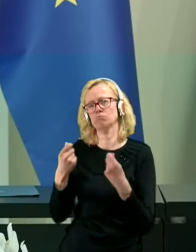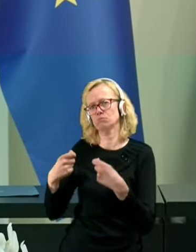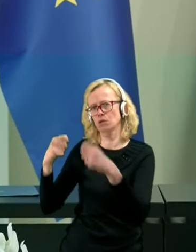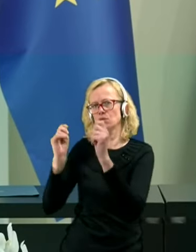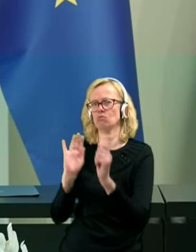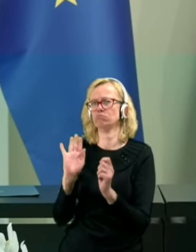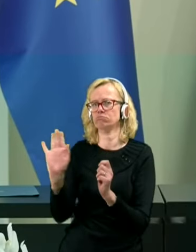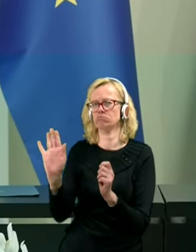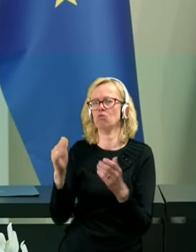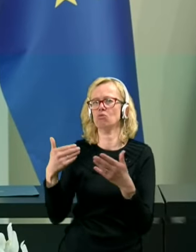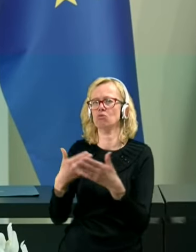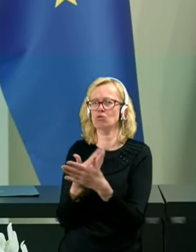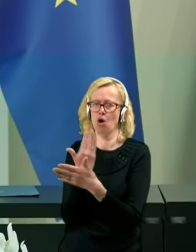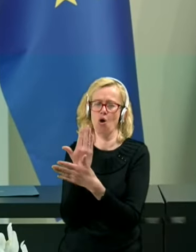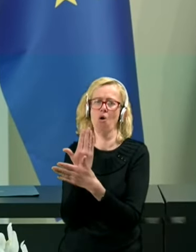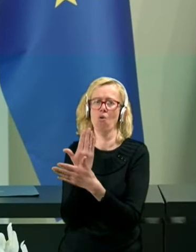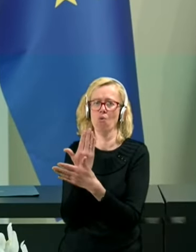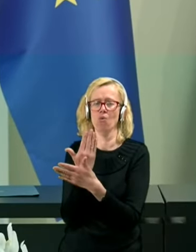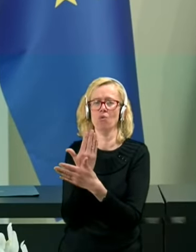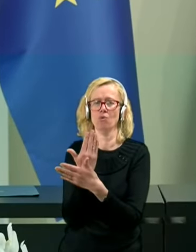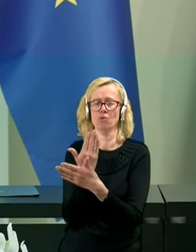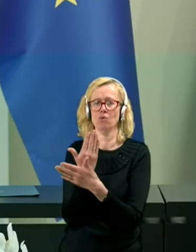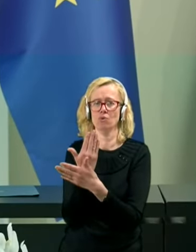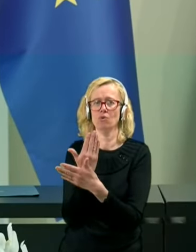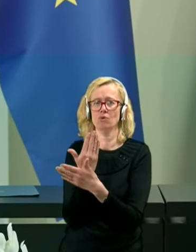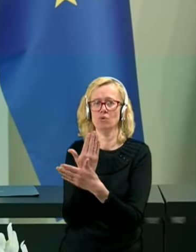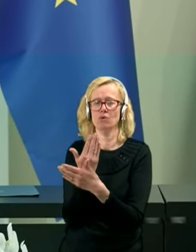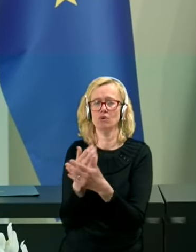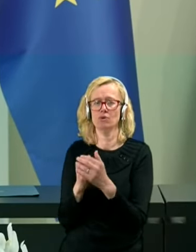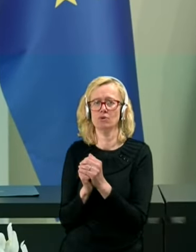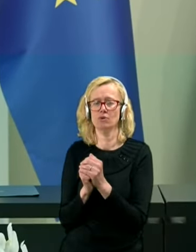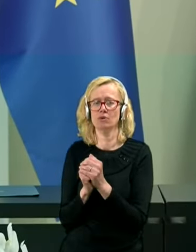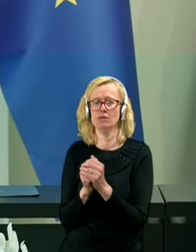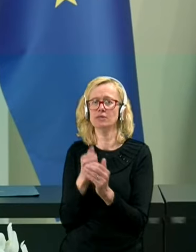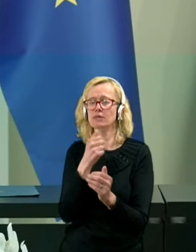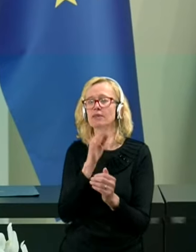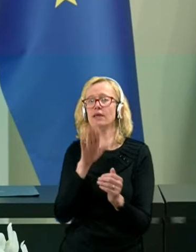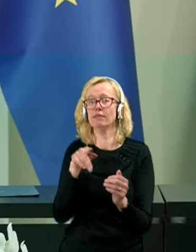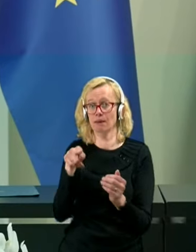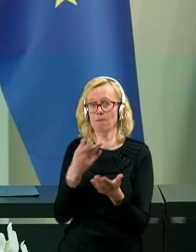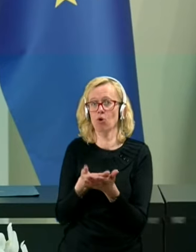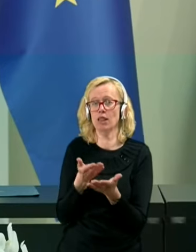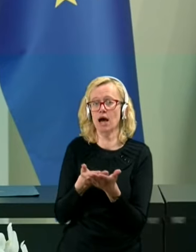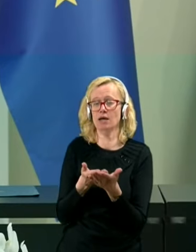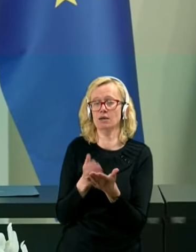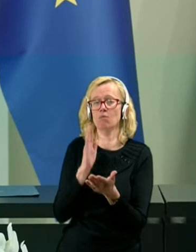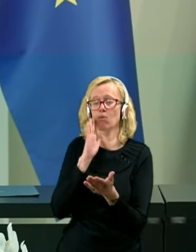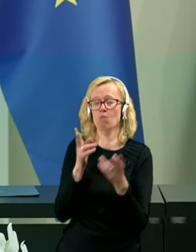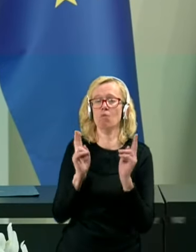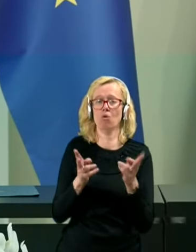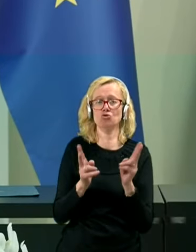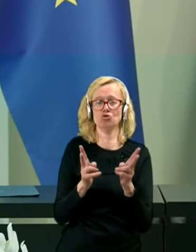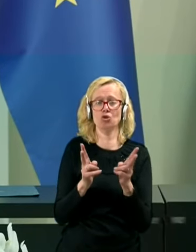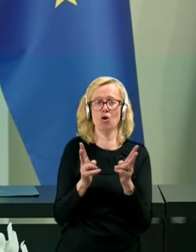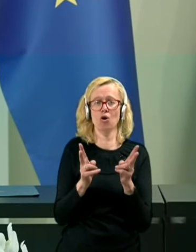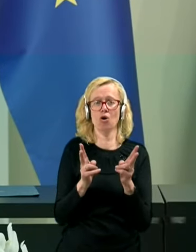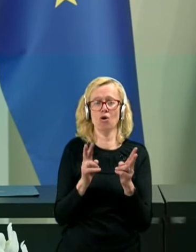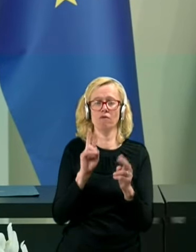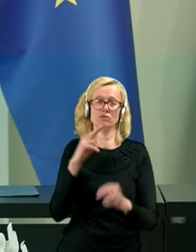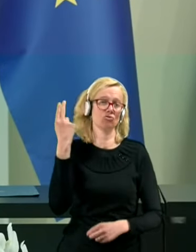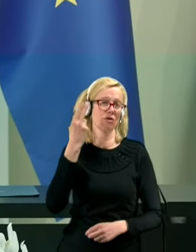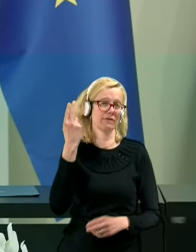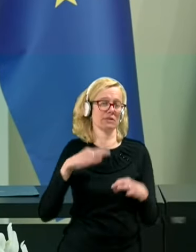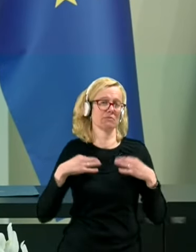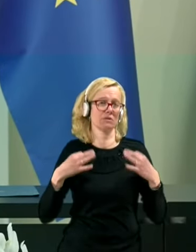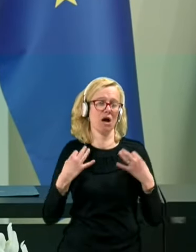samo za ta sektor in na tej podlagi bo možno v slovenskem